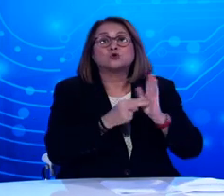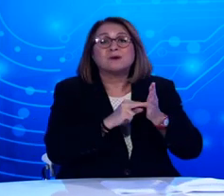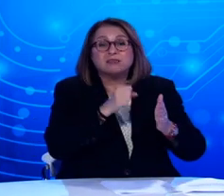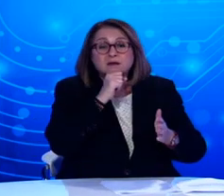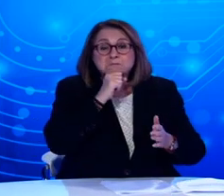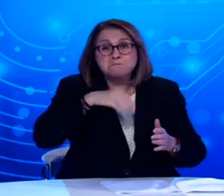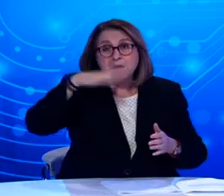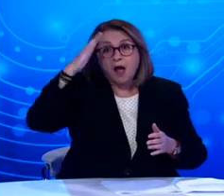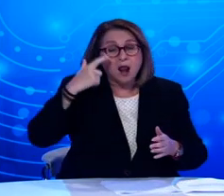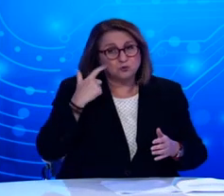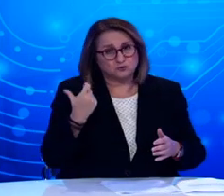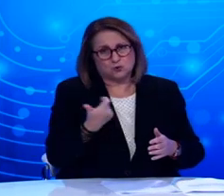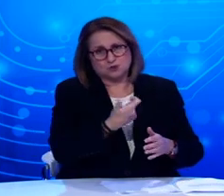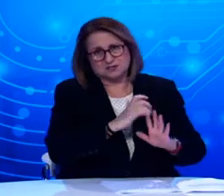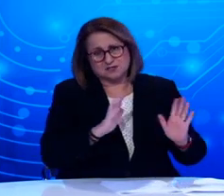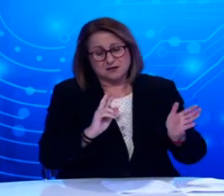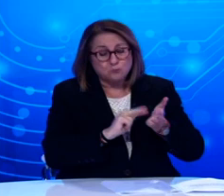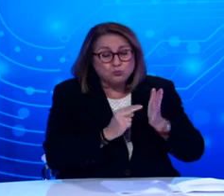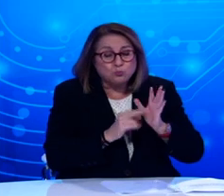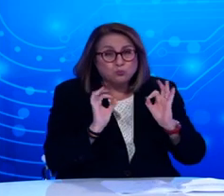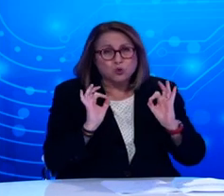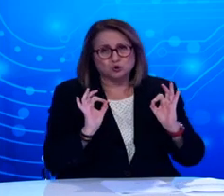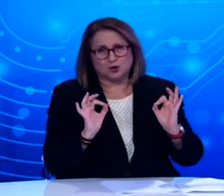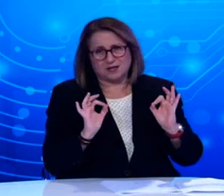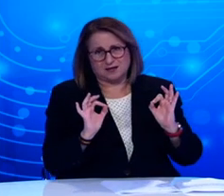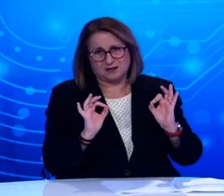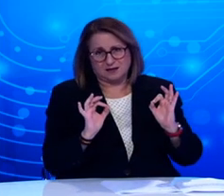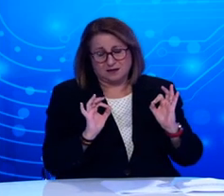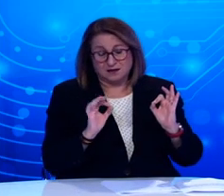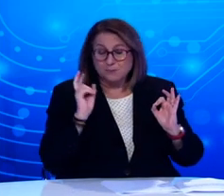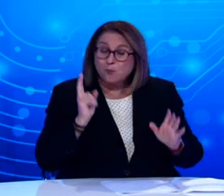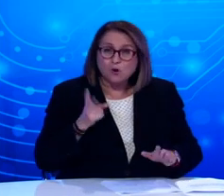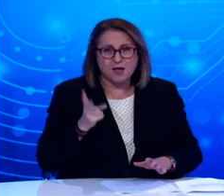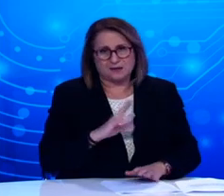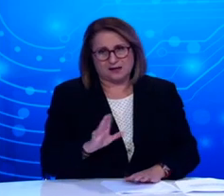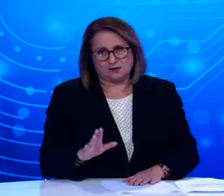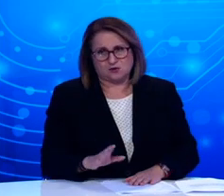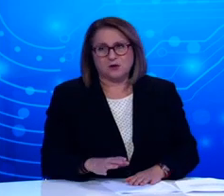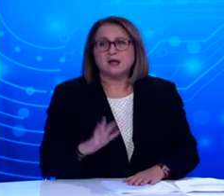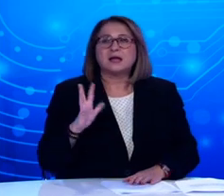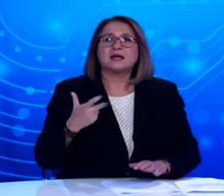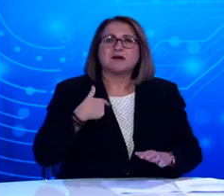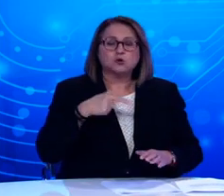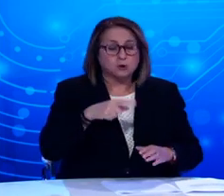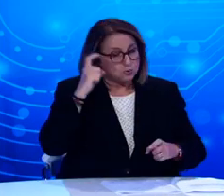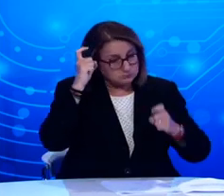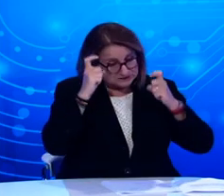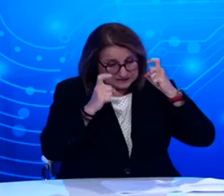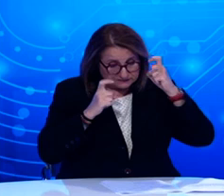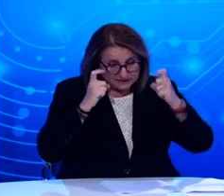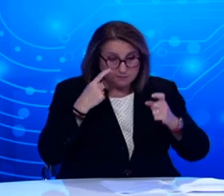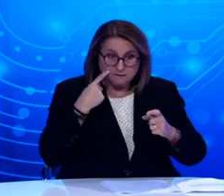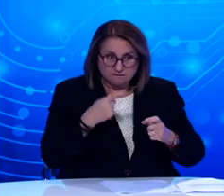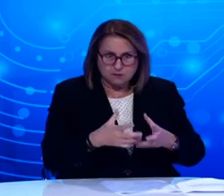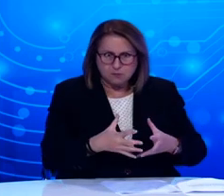για να πιστούν για τον κίνδυνο που αντιμετωπίζουν. Λαμβάνοντας υπόψη όλα αυτά, και προκειμένου λοιπόν να αντιμετωπίσουμε την επιδημιολογική εικόνα που